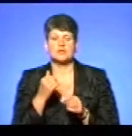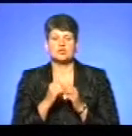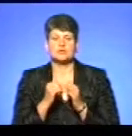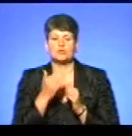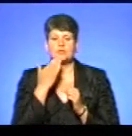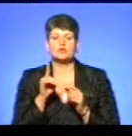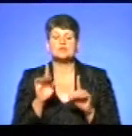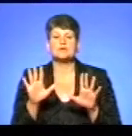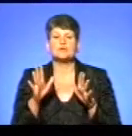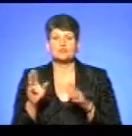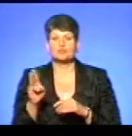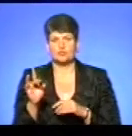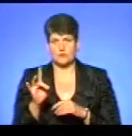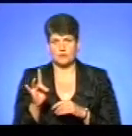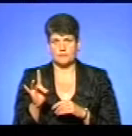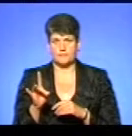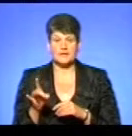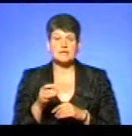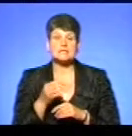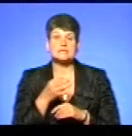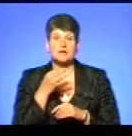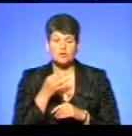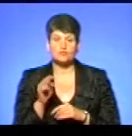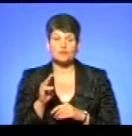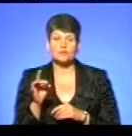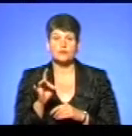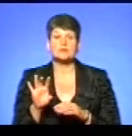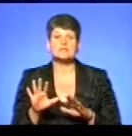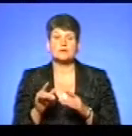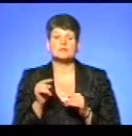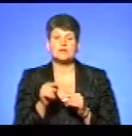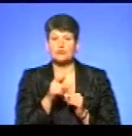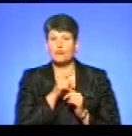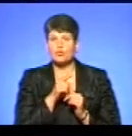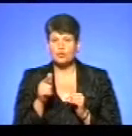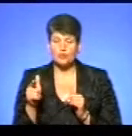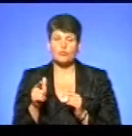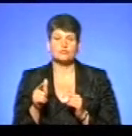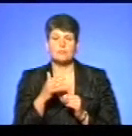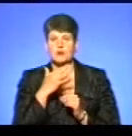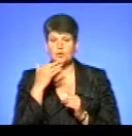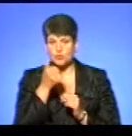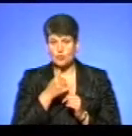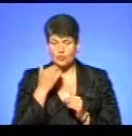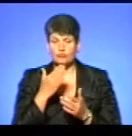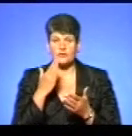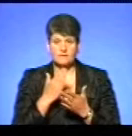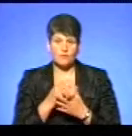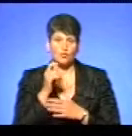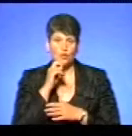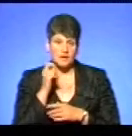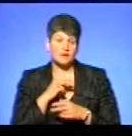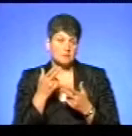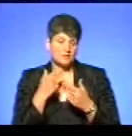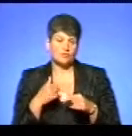сталося в Шумському районі. Я скажу, що сталося в Шумському районі і те, що, на жаль, продовж кількох років стається в Україні, і, на жаль, стає звичайною справою для нашої області.